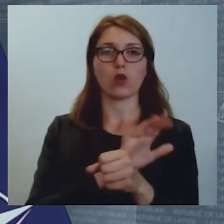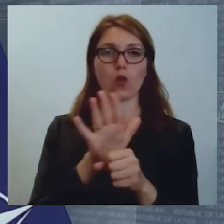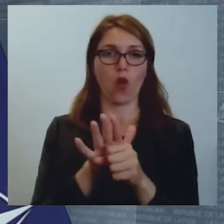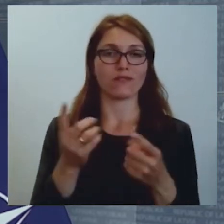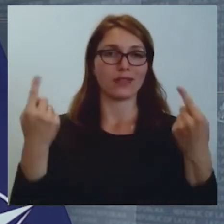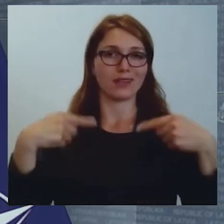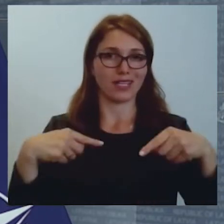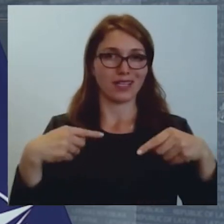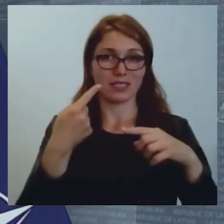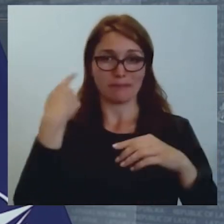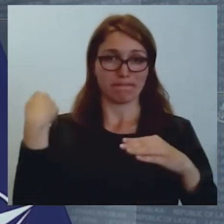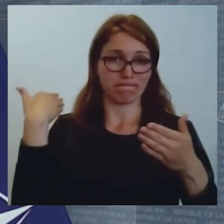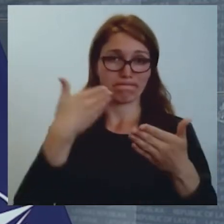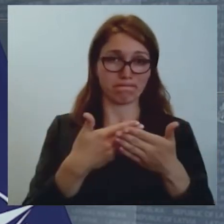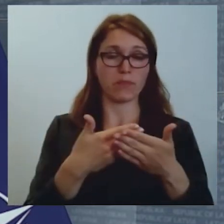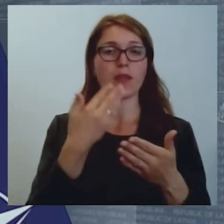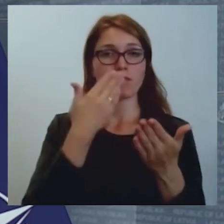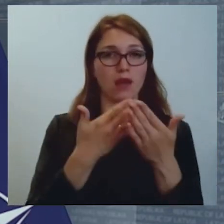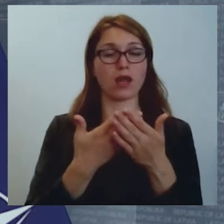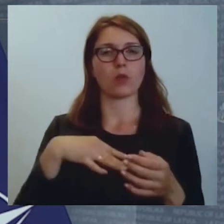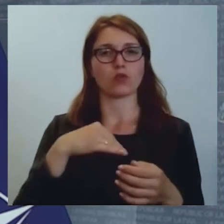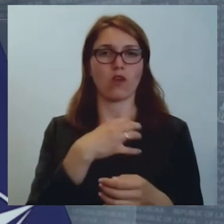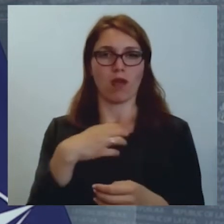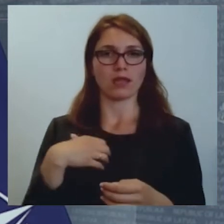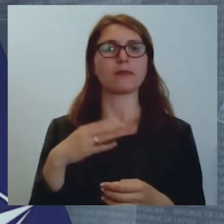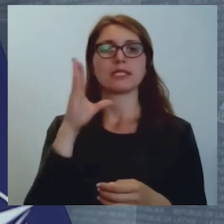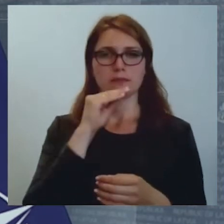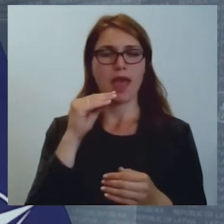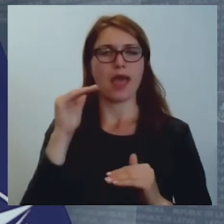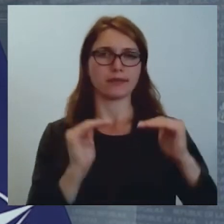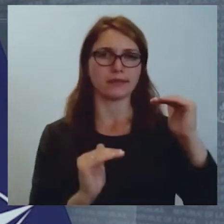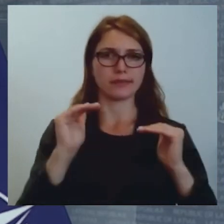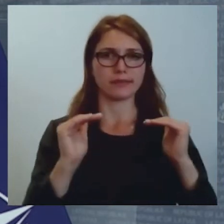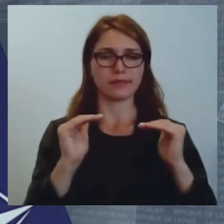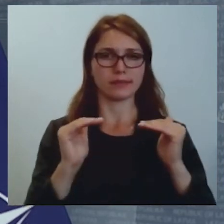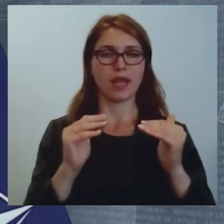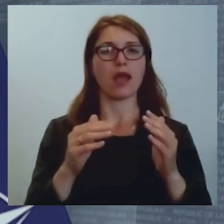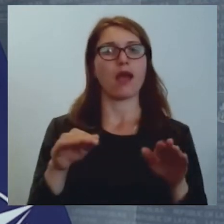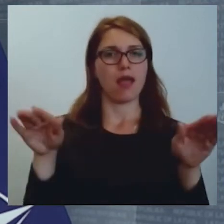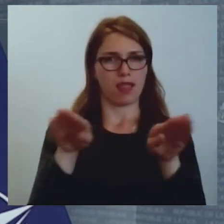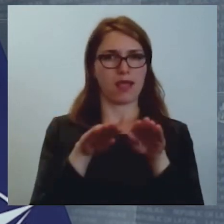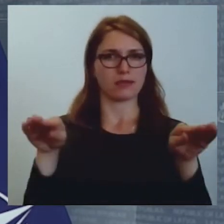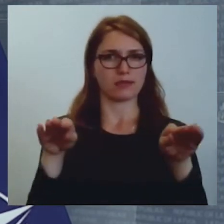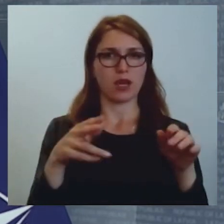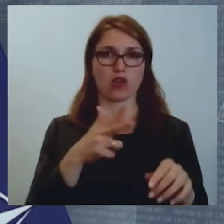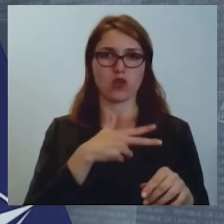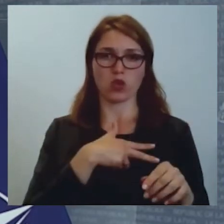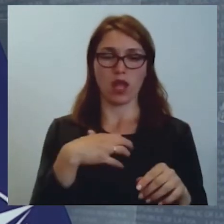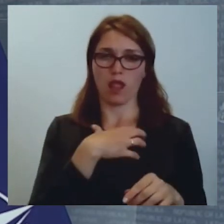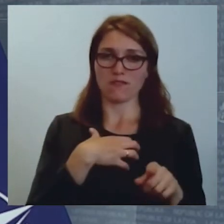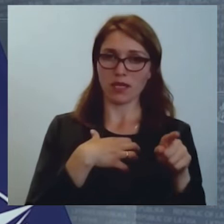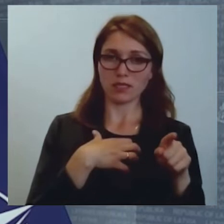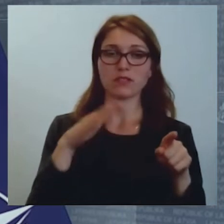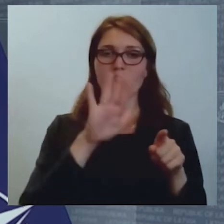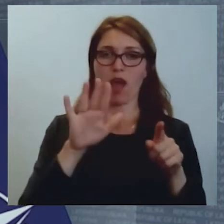mūsu valdība spēj sabalansēt šīs gan sociālās vajadzības, gan valsts attīstības vajadzības,